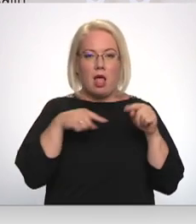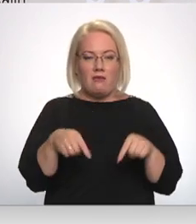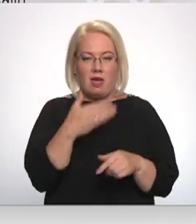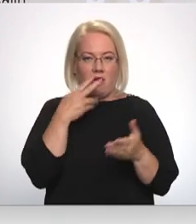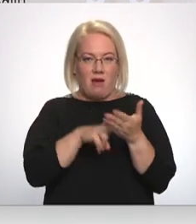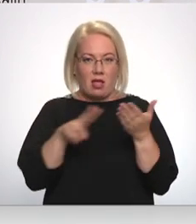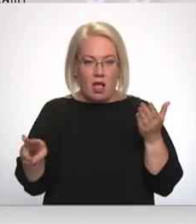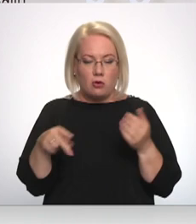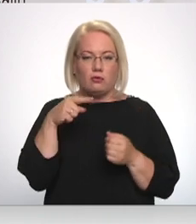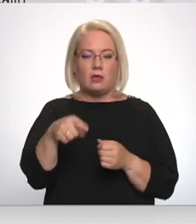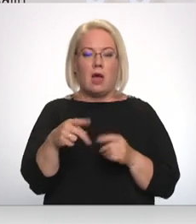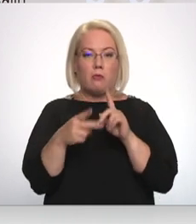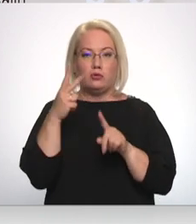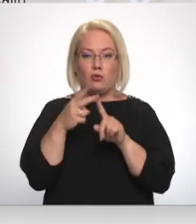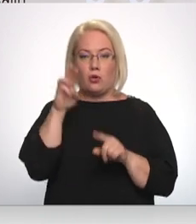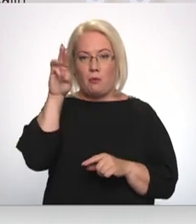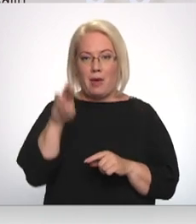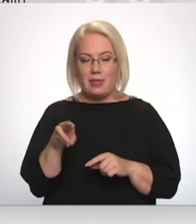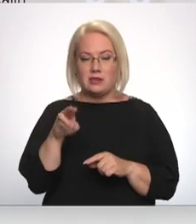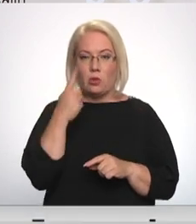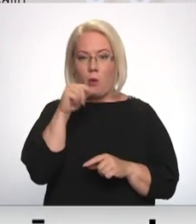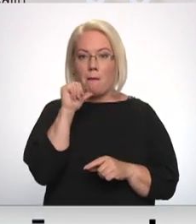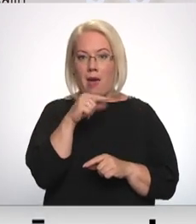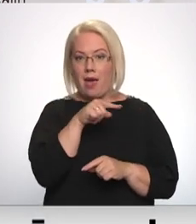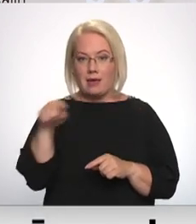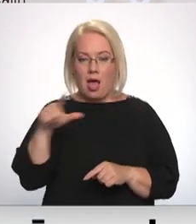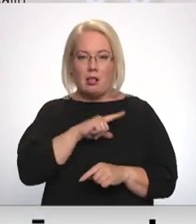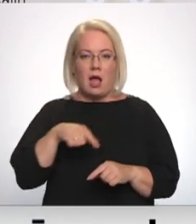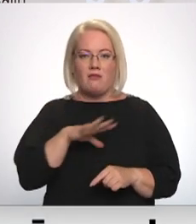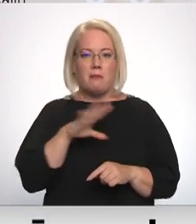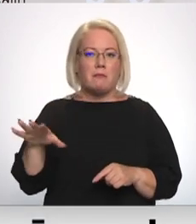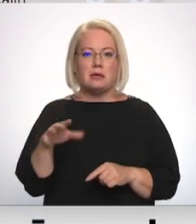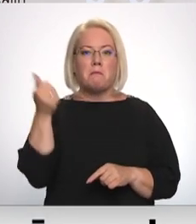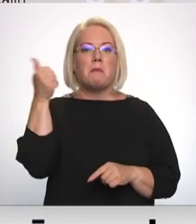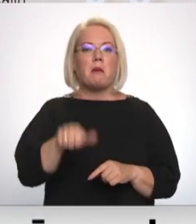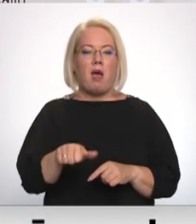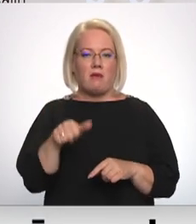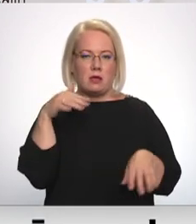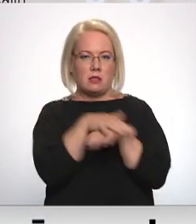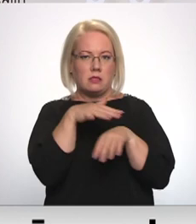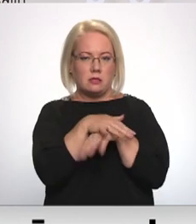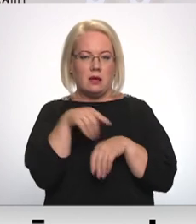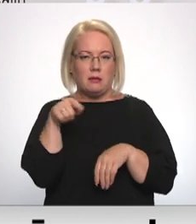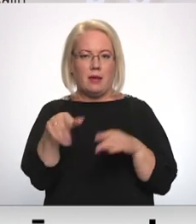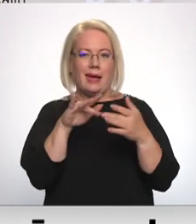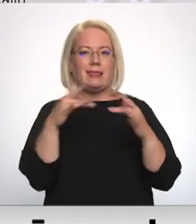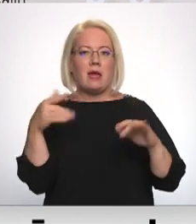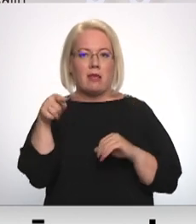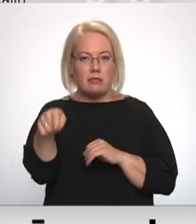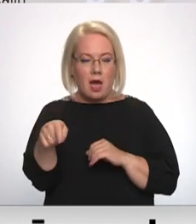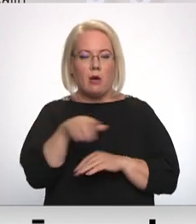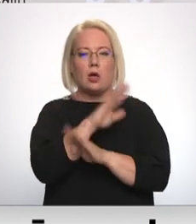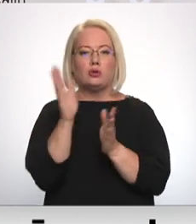pusotru mēnesi Latvija ir bijusi viens no top mērķiem Krievijas atbalstītiem kiberuzbrucējiem. Tas